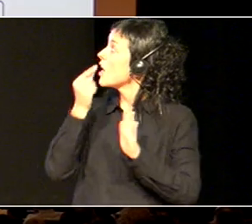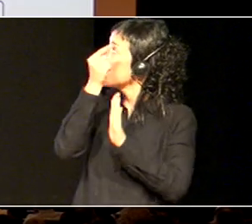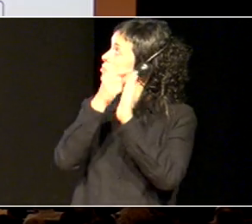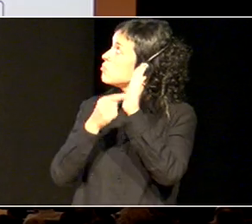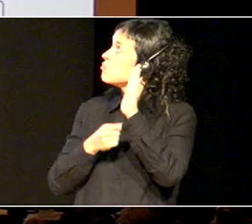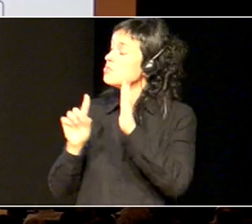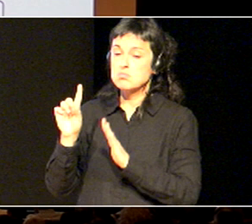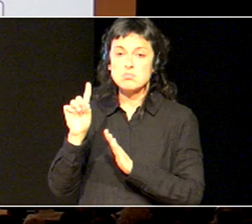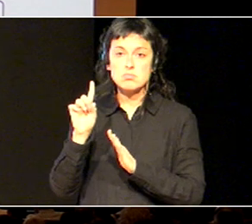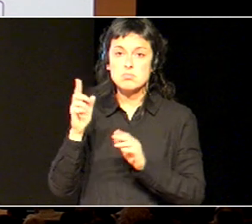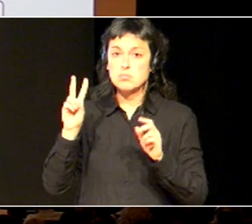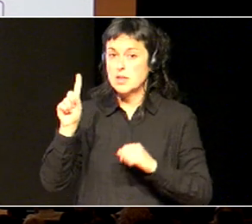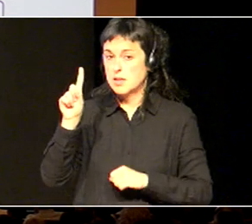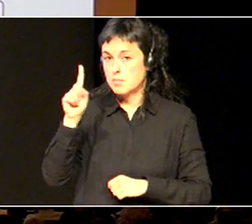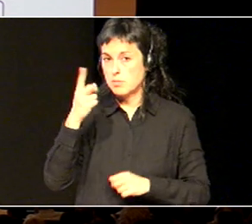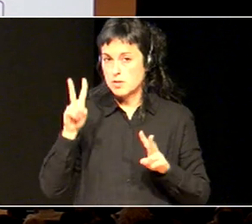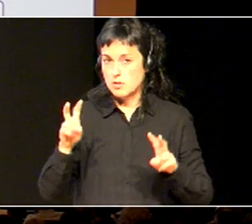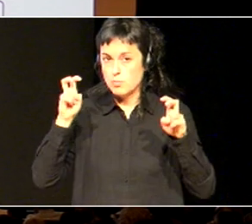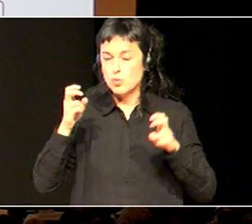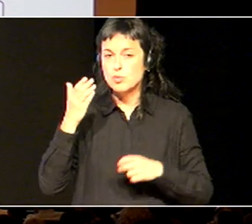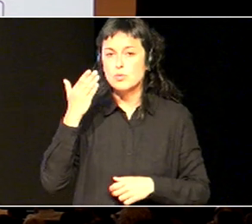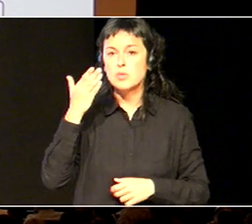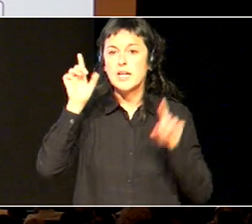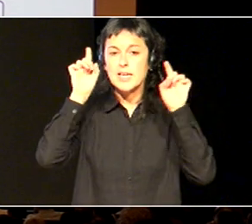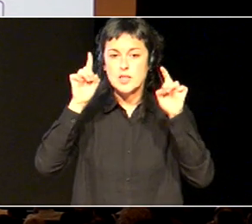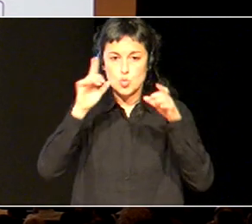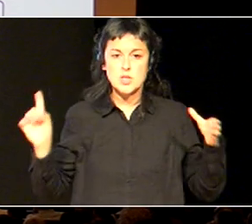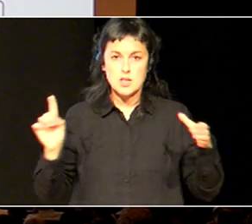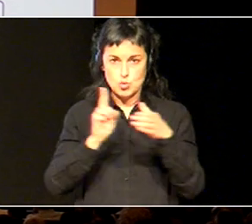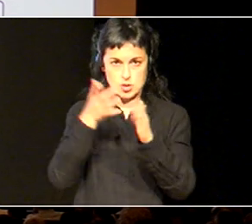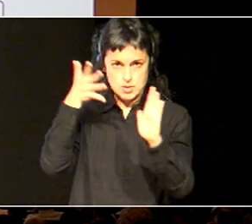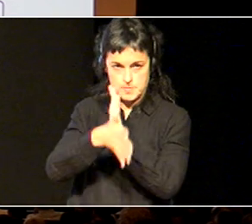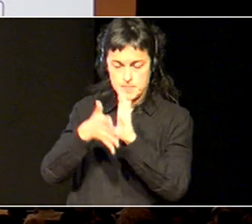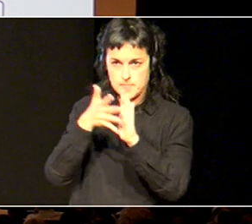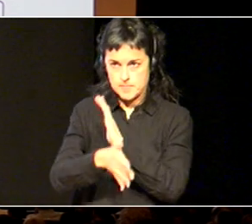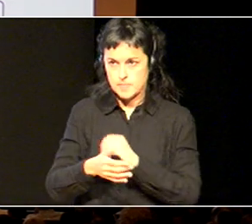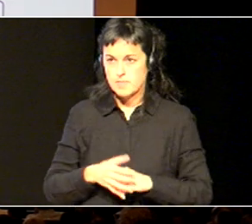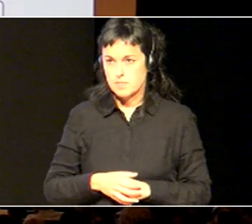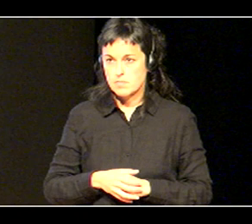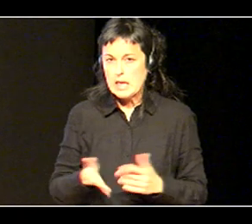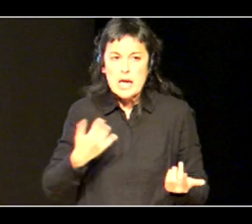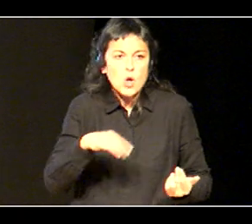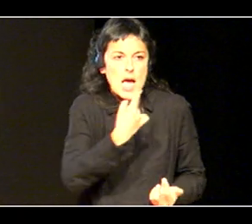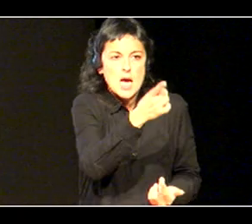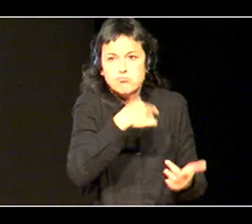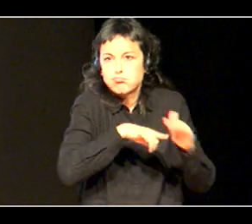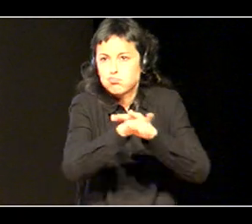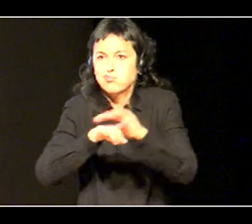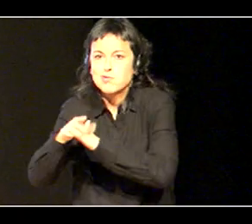kapituloan, ba eskuntza inklusiboa azaltzen da, noski garatzen nahi dela, eskola inklusiba,